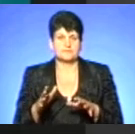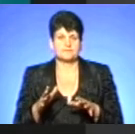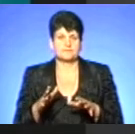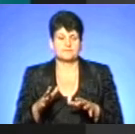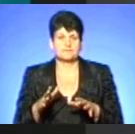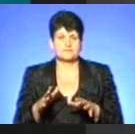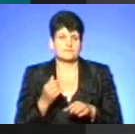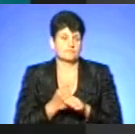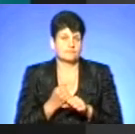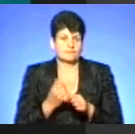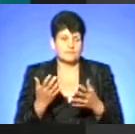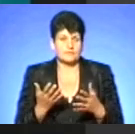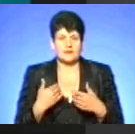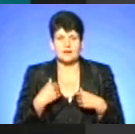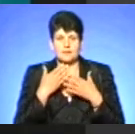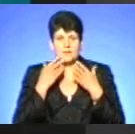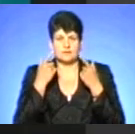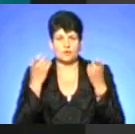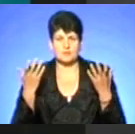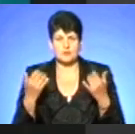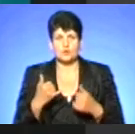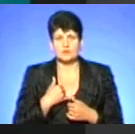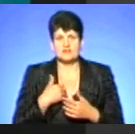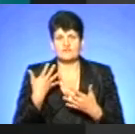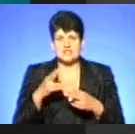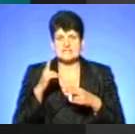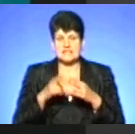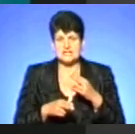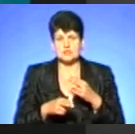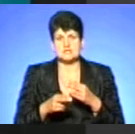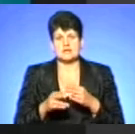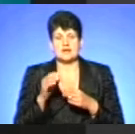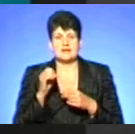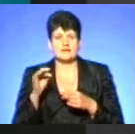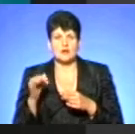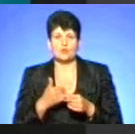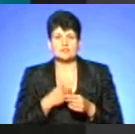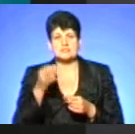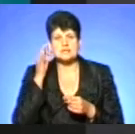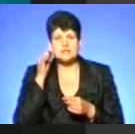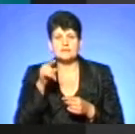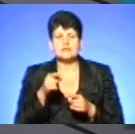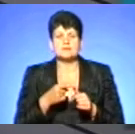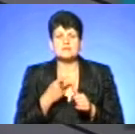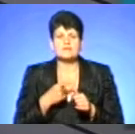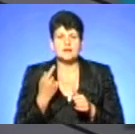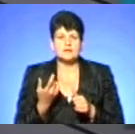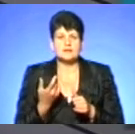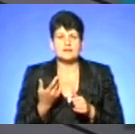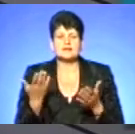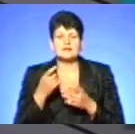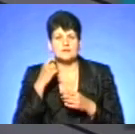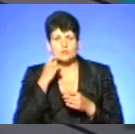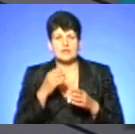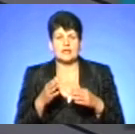назвали, які вікові категорії є найбільш уразливі в таких випадках. Кому особливо бути варто обережним? Гадюка, звичайно,